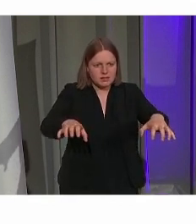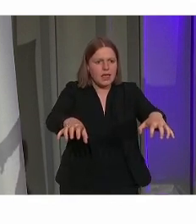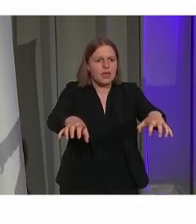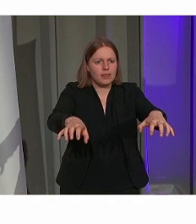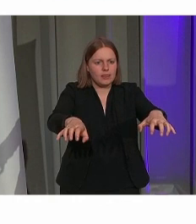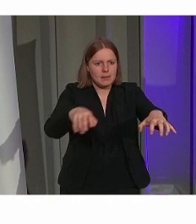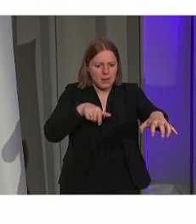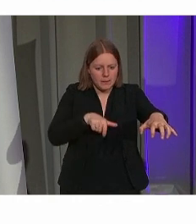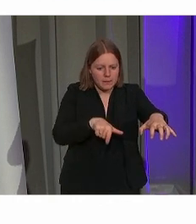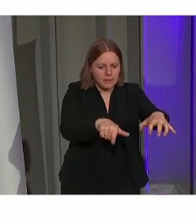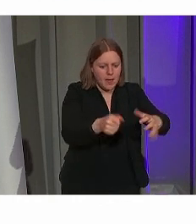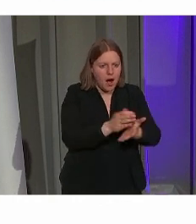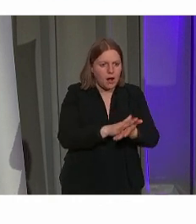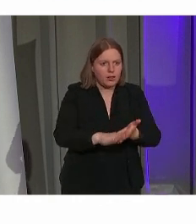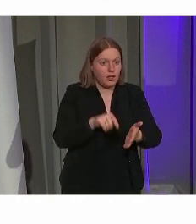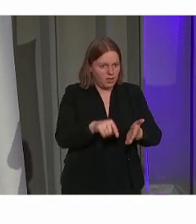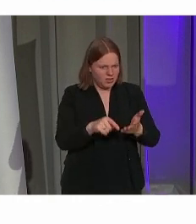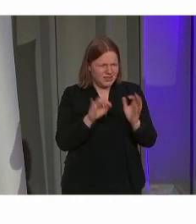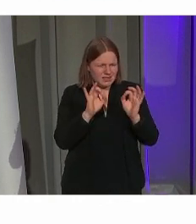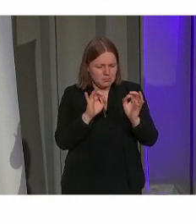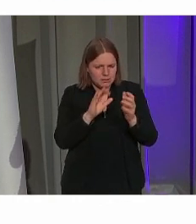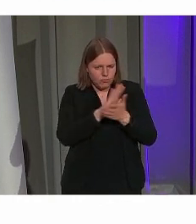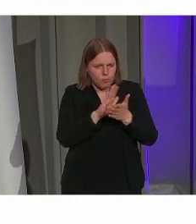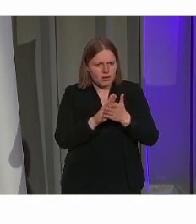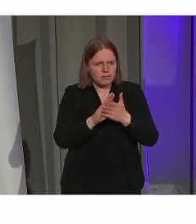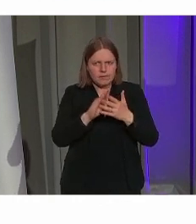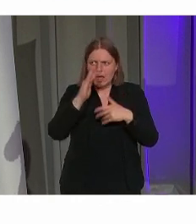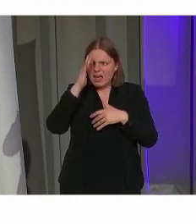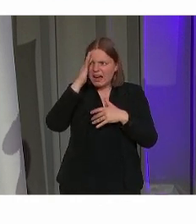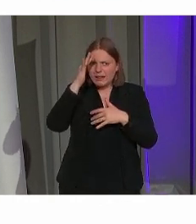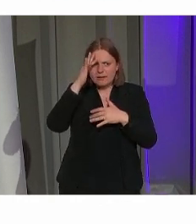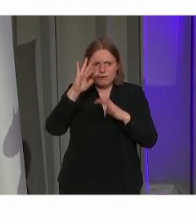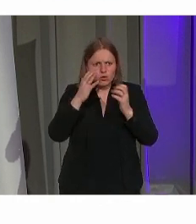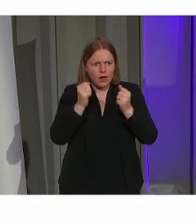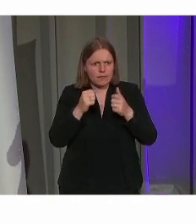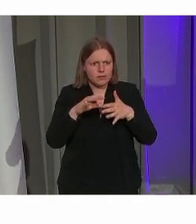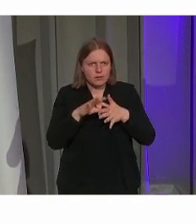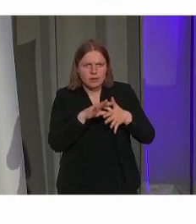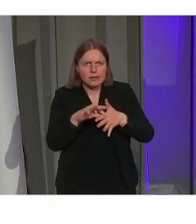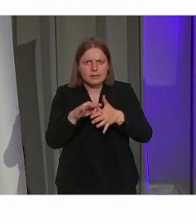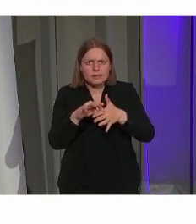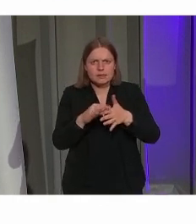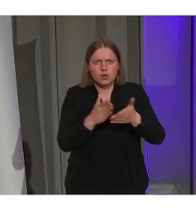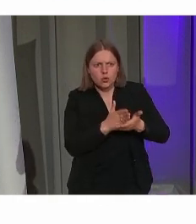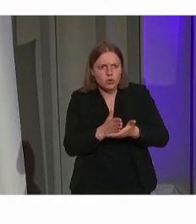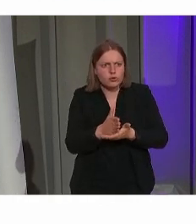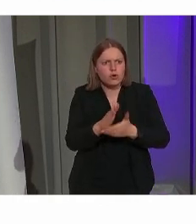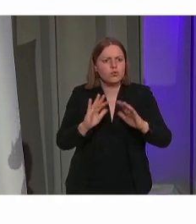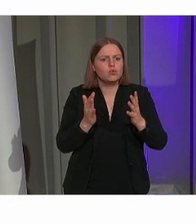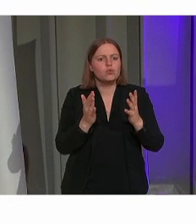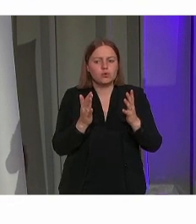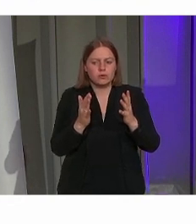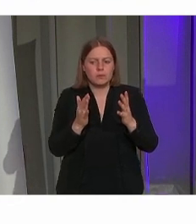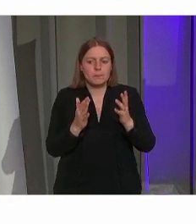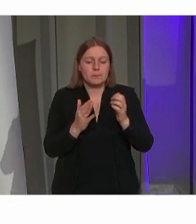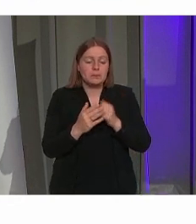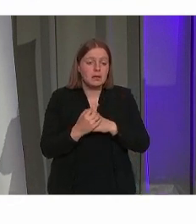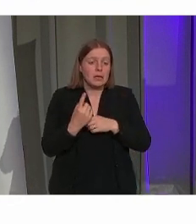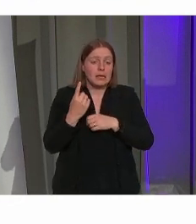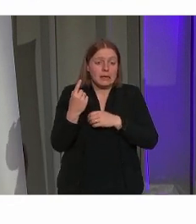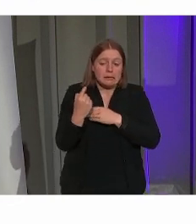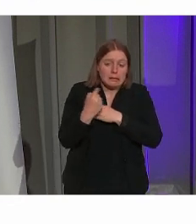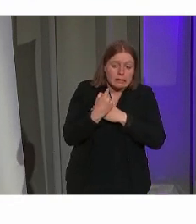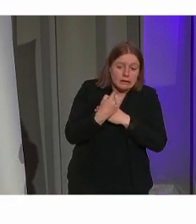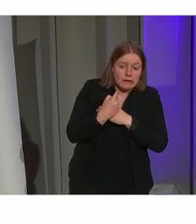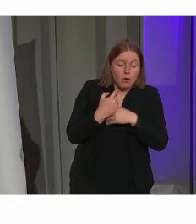ook weer een voorbeeld van creatief omgaan met geleiding met hitslijnen. Een punt van kritiek of een punt van